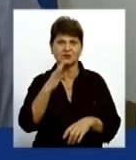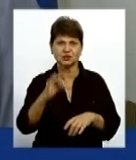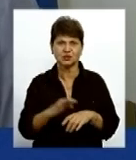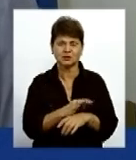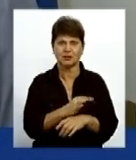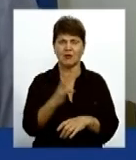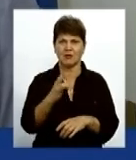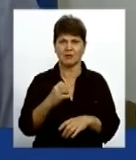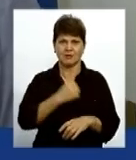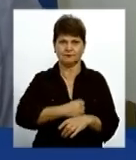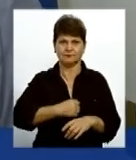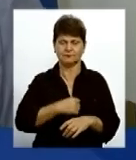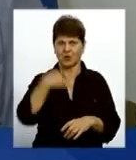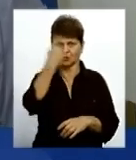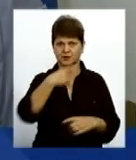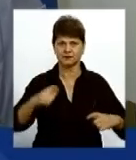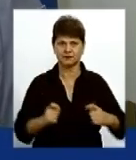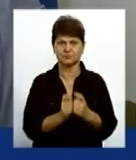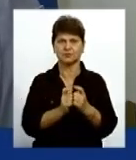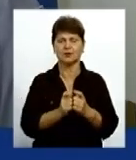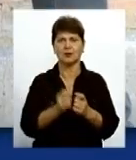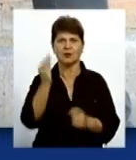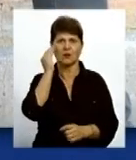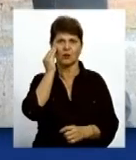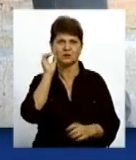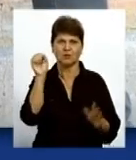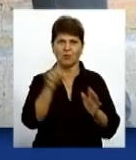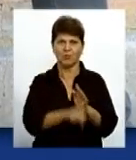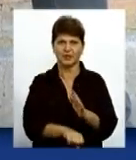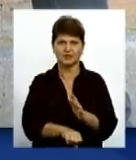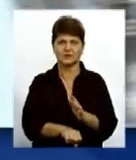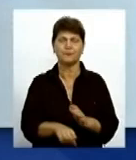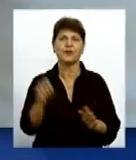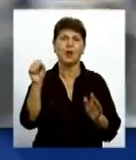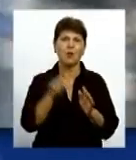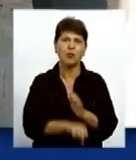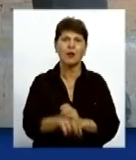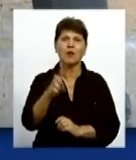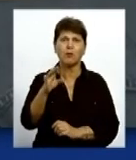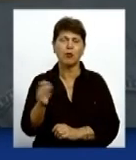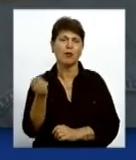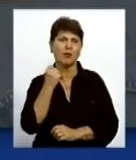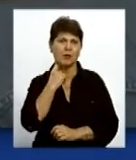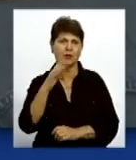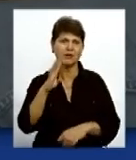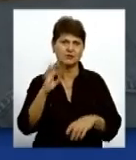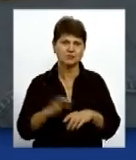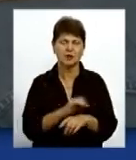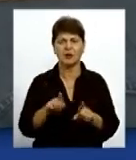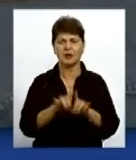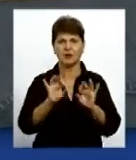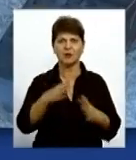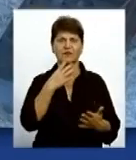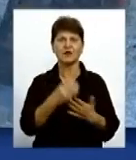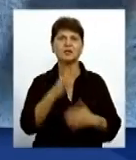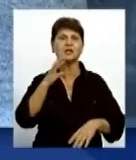ґрунті особистого конфлікту із нею вчинив умисне вбивство Вбив, бо пиячила, так пояснив вбивство власної